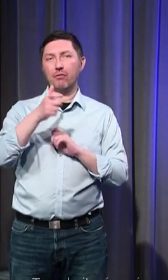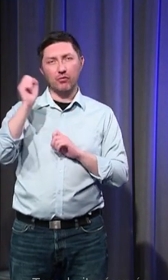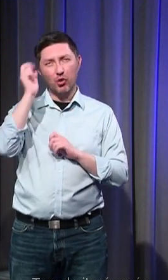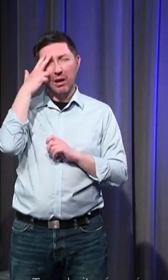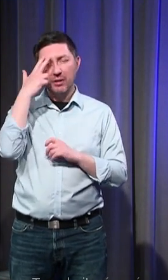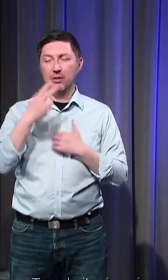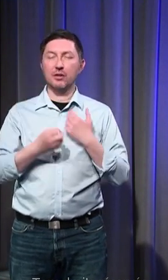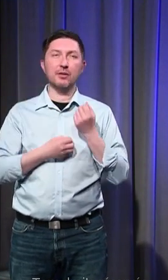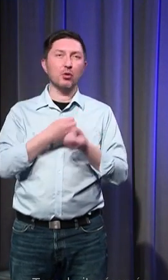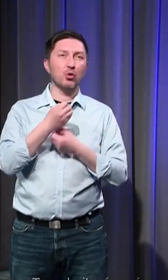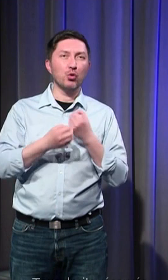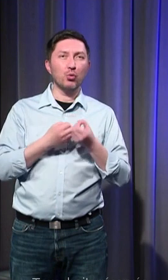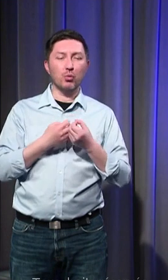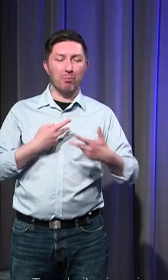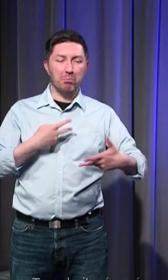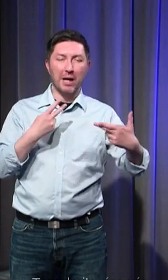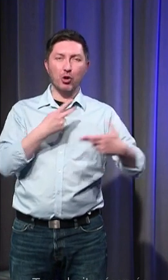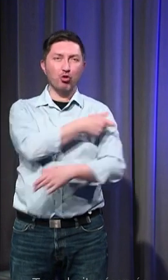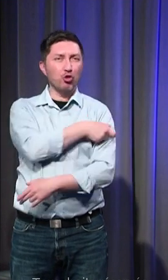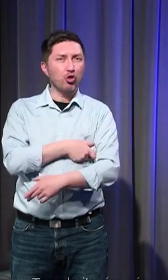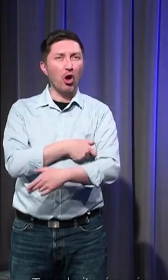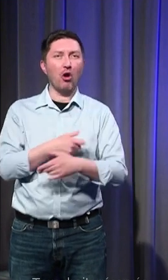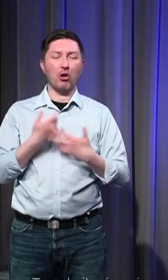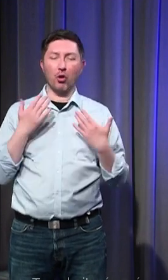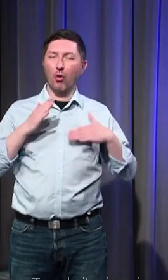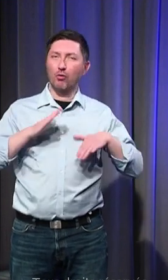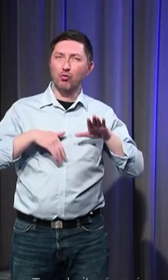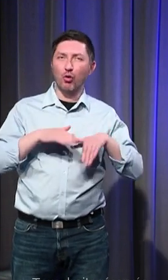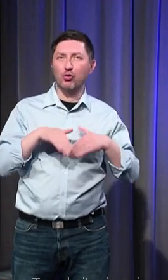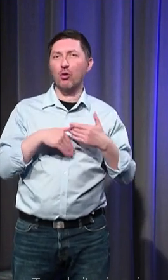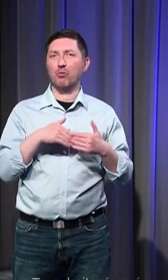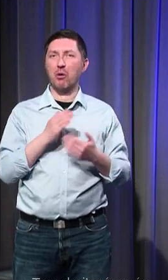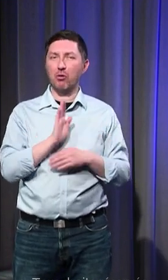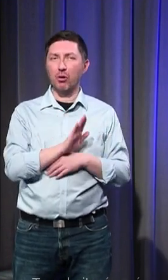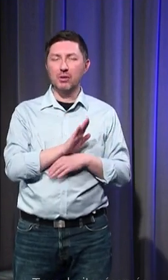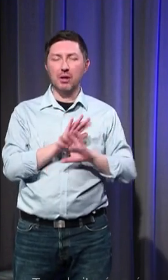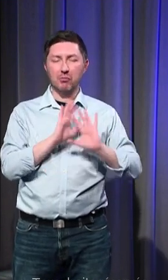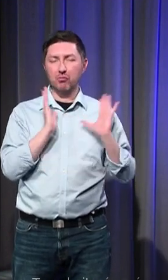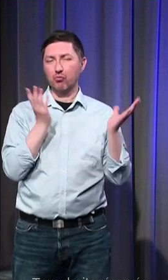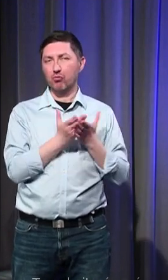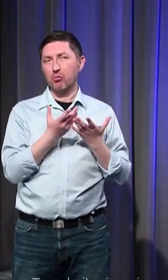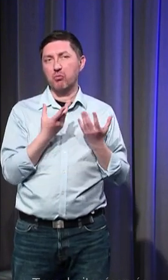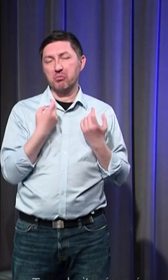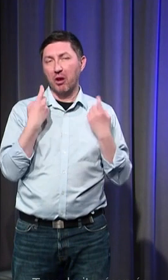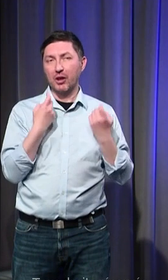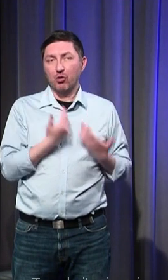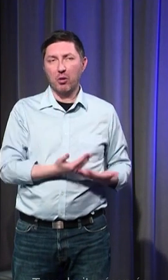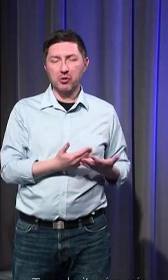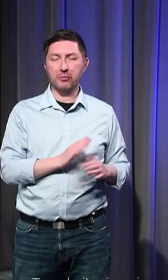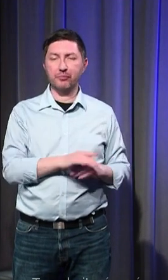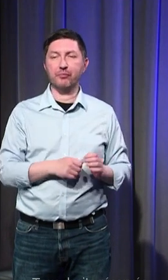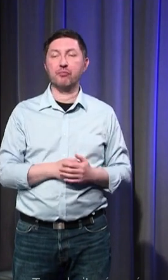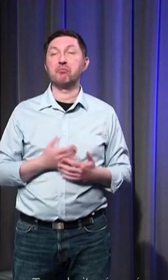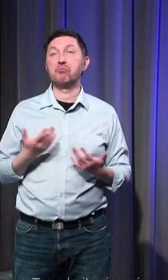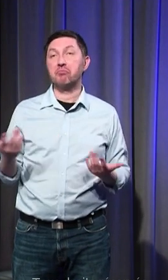qui doivent faire toute la perte de deuil on s'intéresse beaucoup au fonctionnement ce genre de choses ma question c'est est-ce qu'on adresse